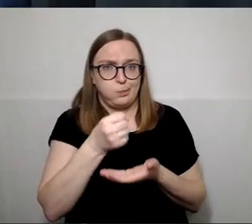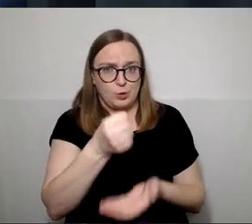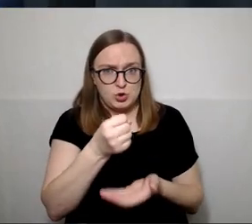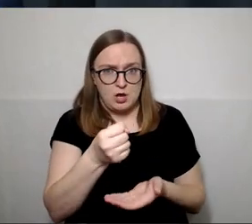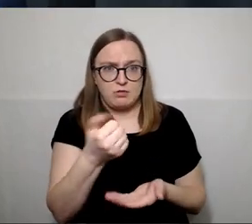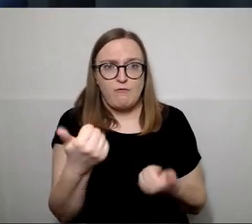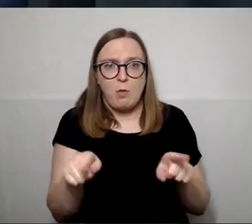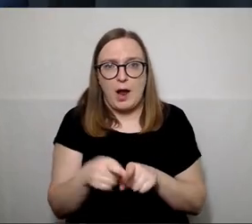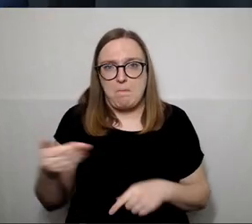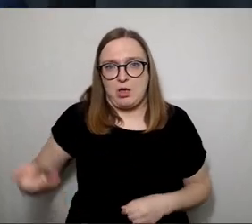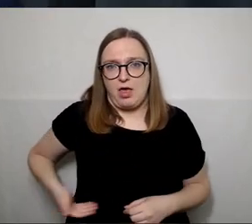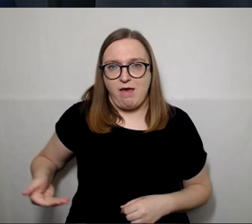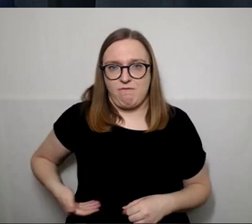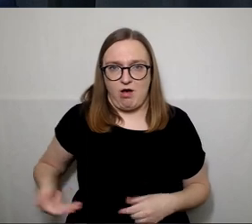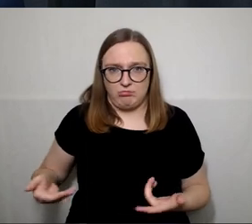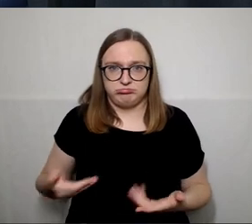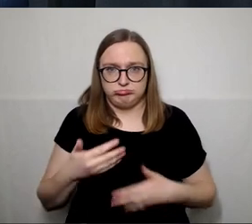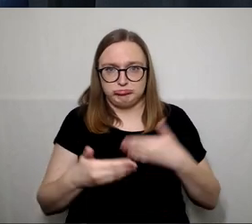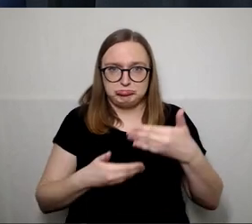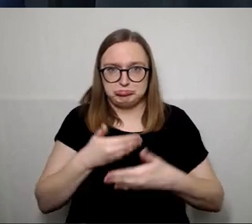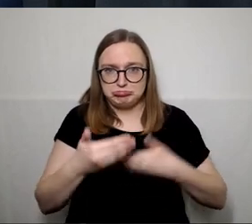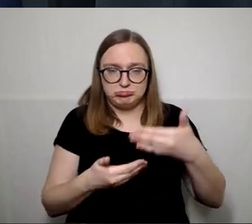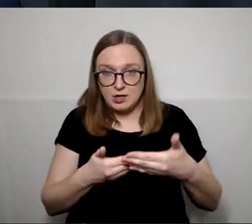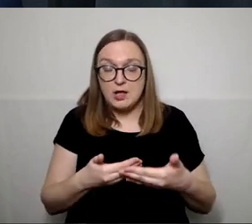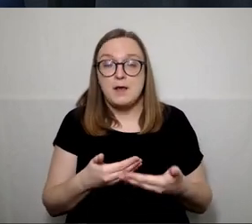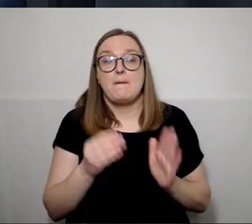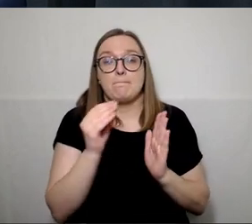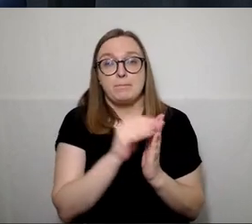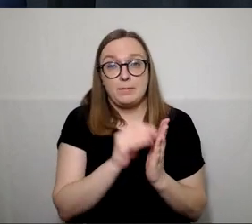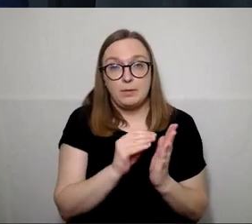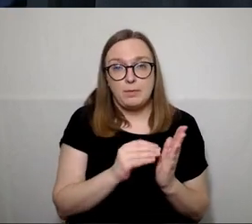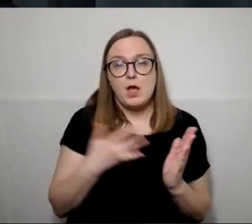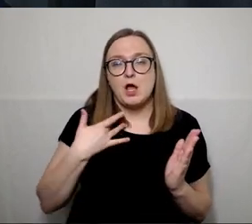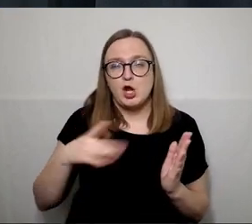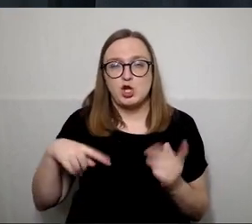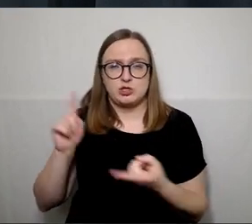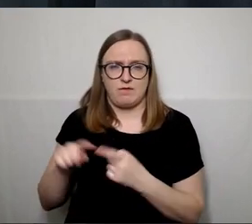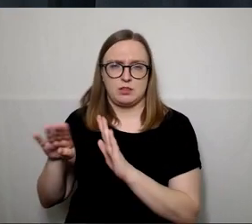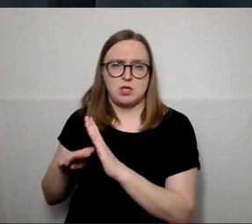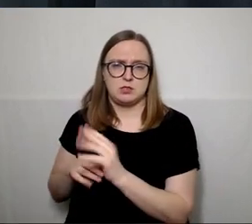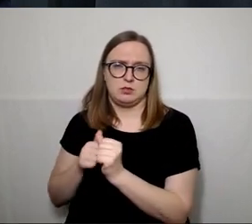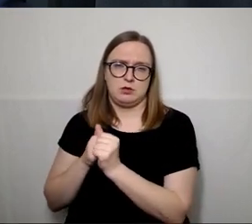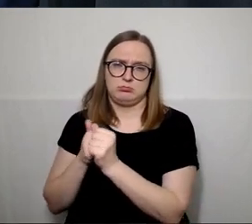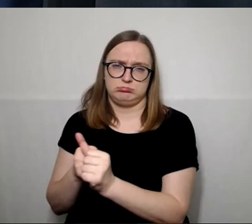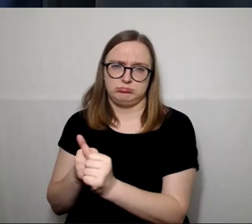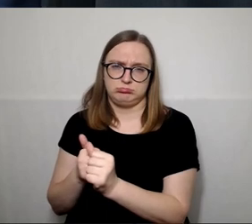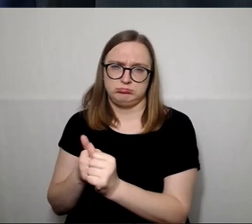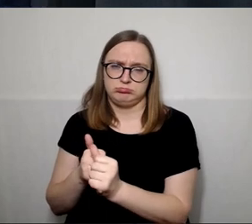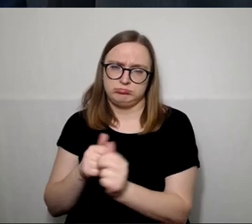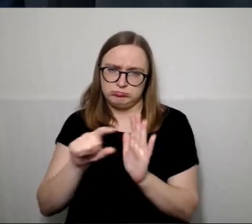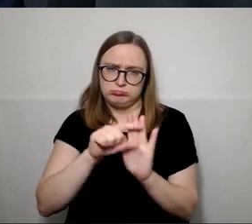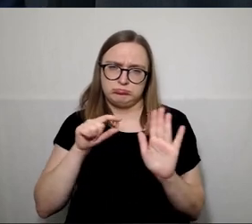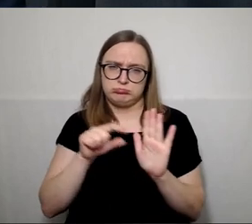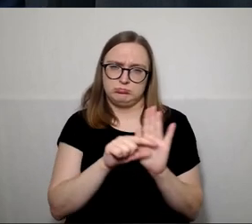mechanizmas, tačiau kuris sudėliotas grėžtai pagal taisyklės į lentinėlės ir